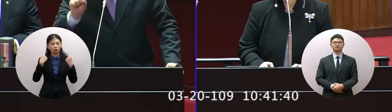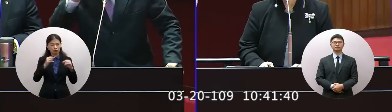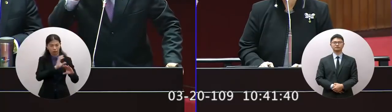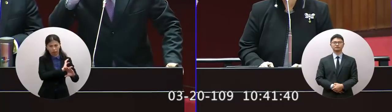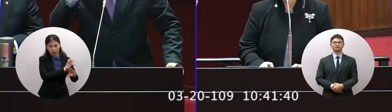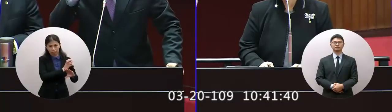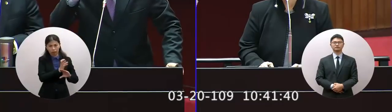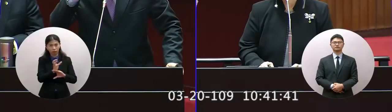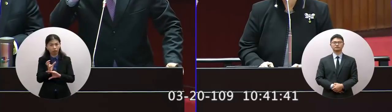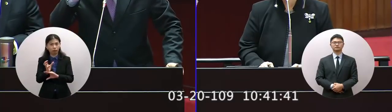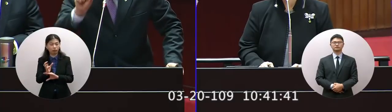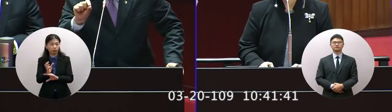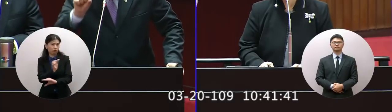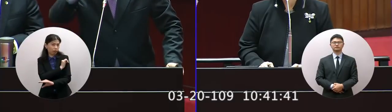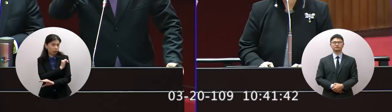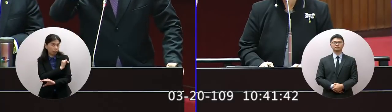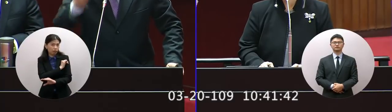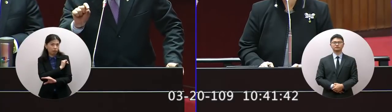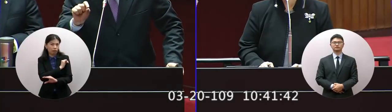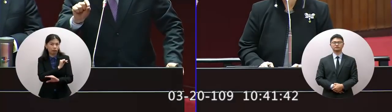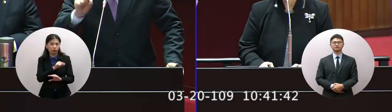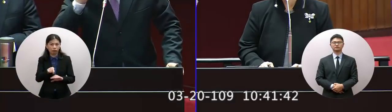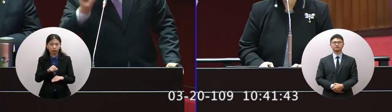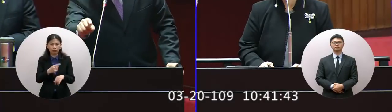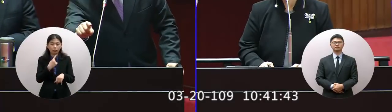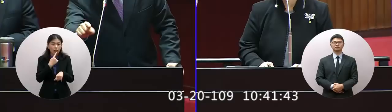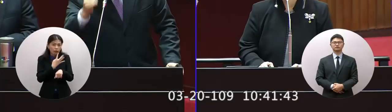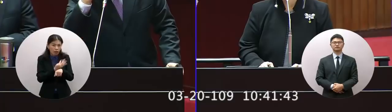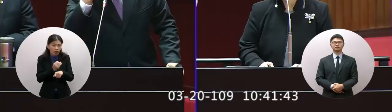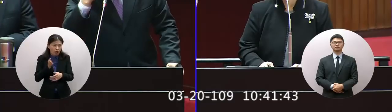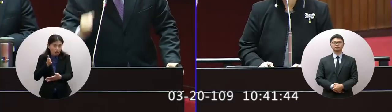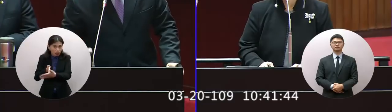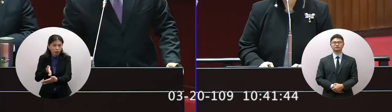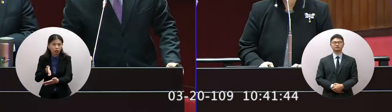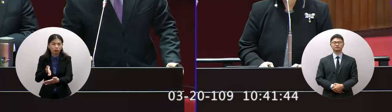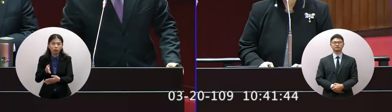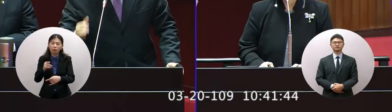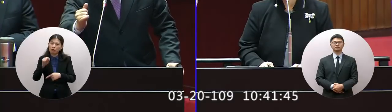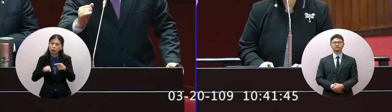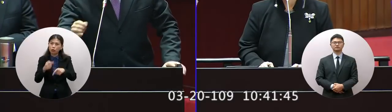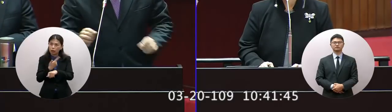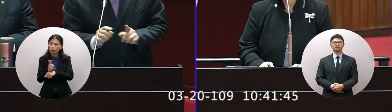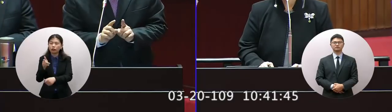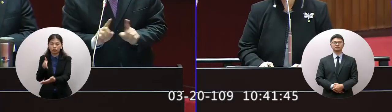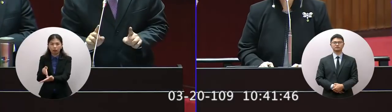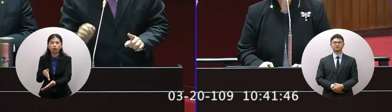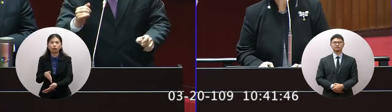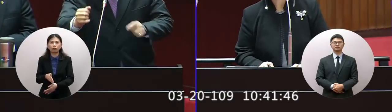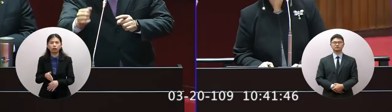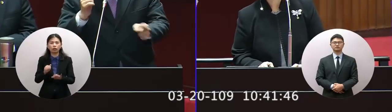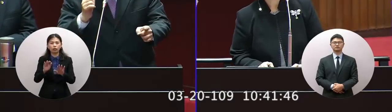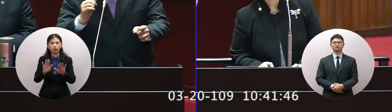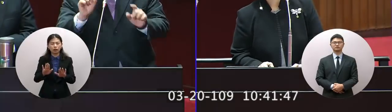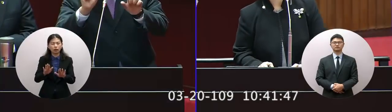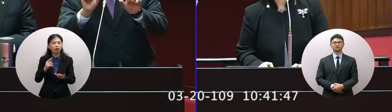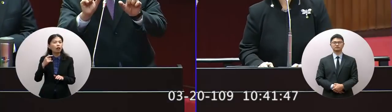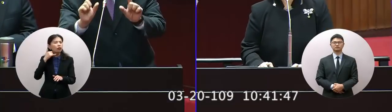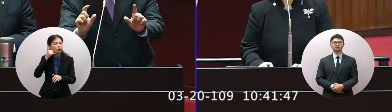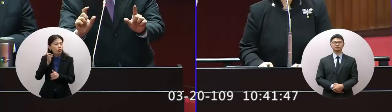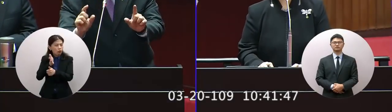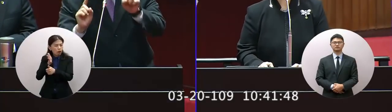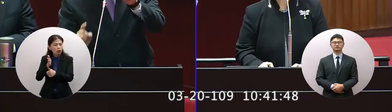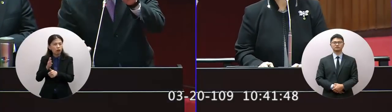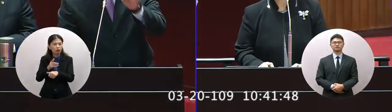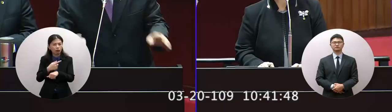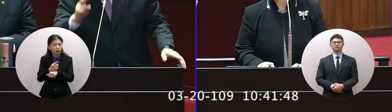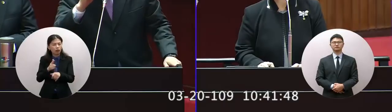護車出動的那個幾秒幾分鐘內一定要到達現場我們平均大概六分鐘到現場我們現在把這個因為要問這個了會把它